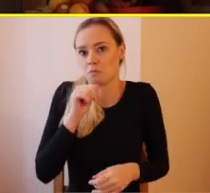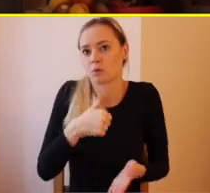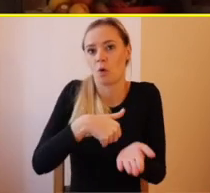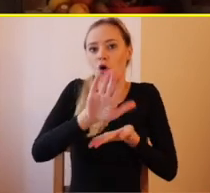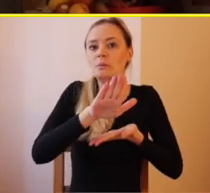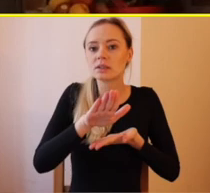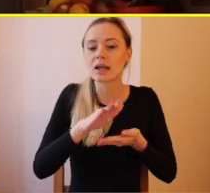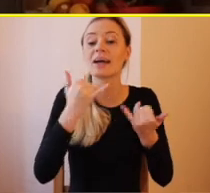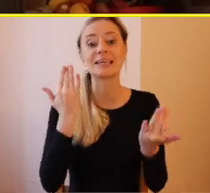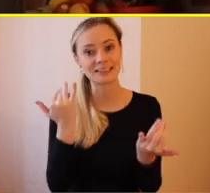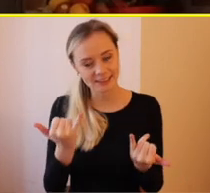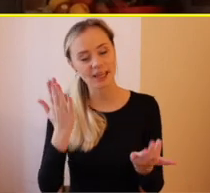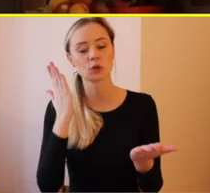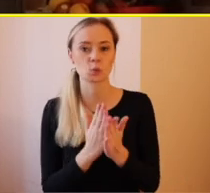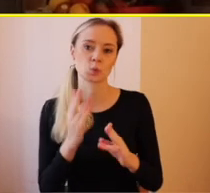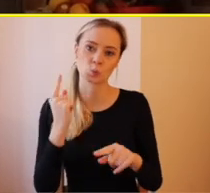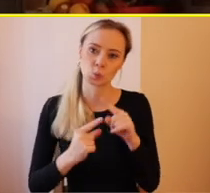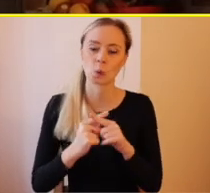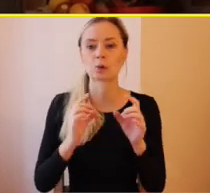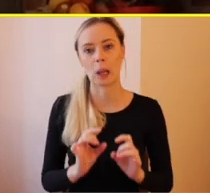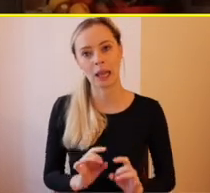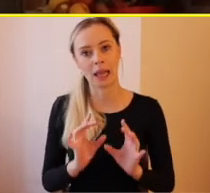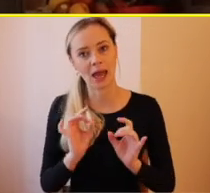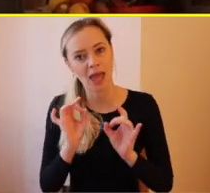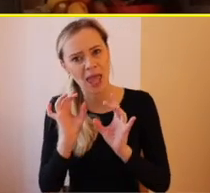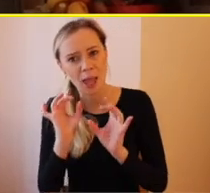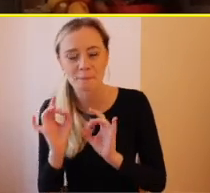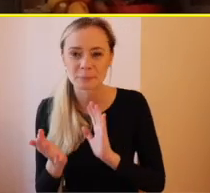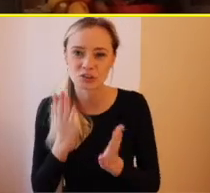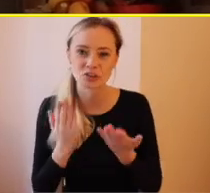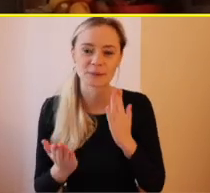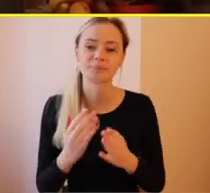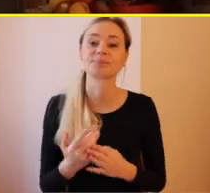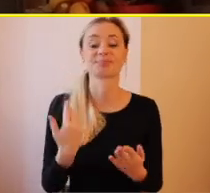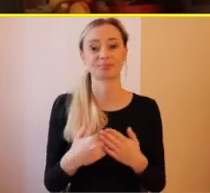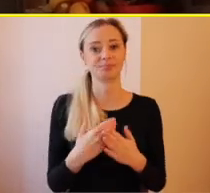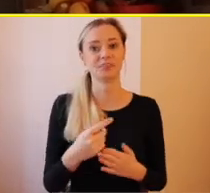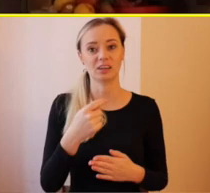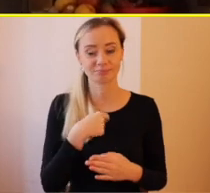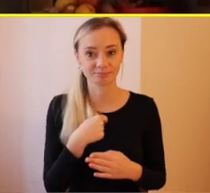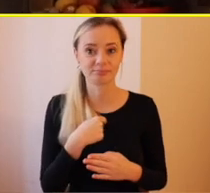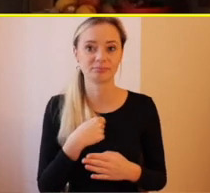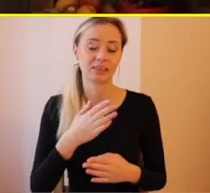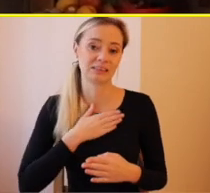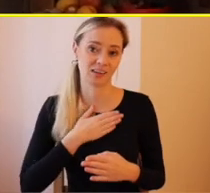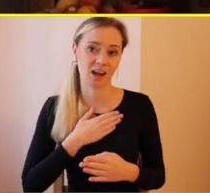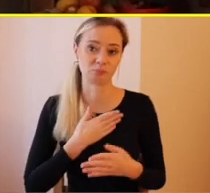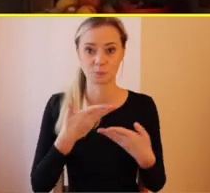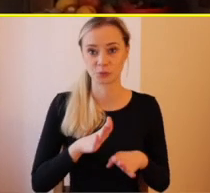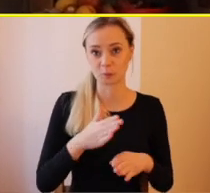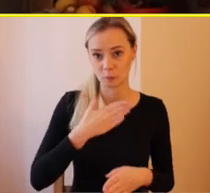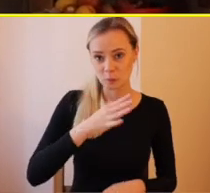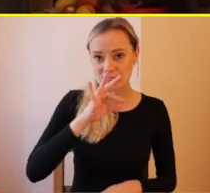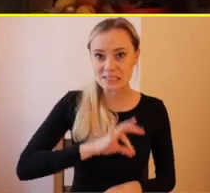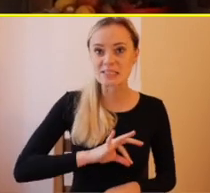ale sú tam veľmi veľké rozdiely a práve nám v našom prípade s môjim synom